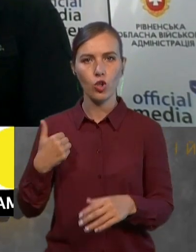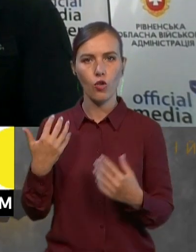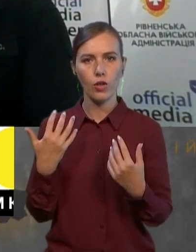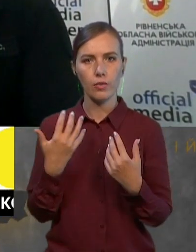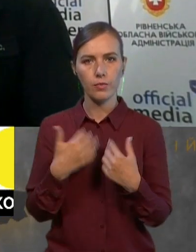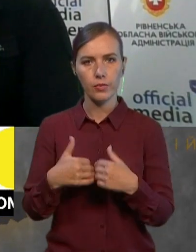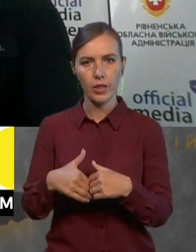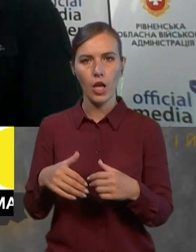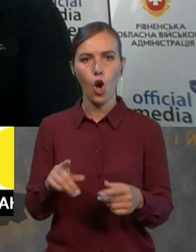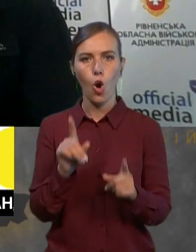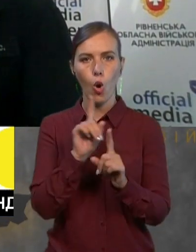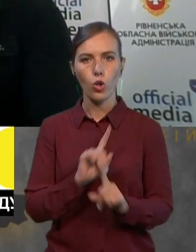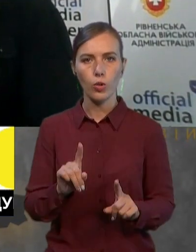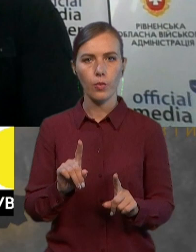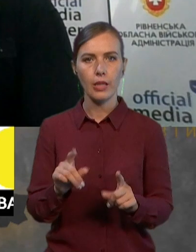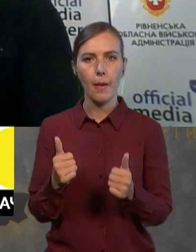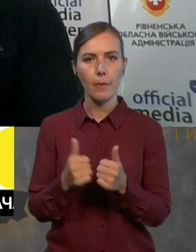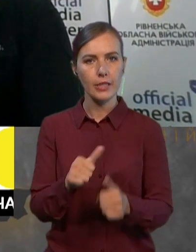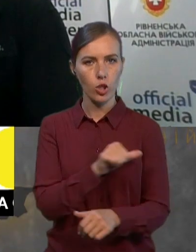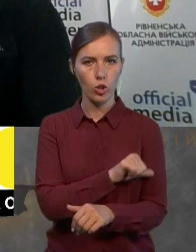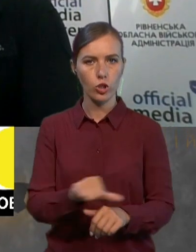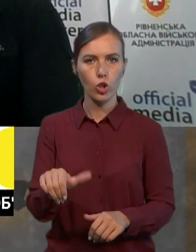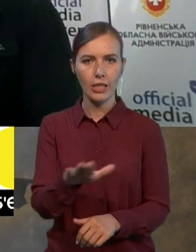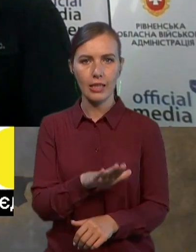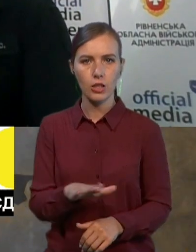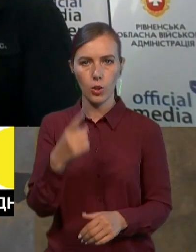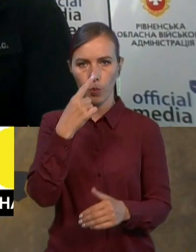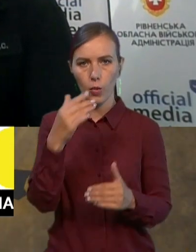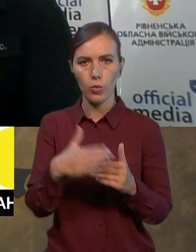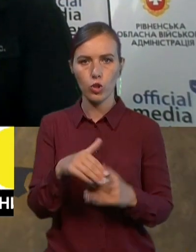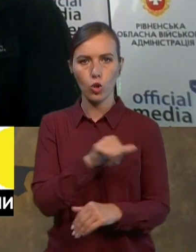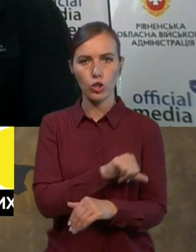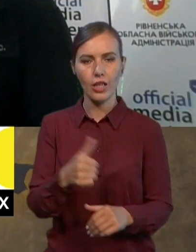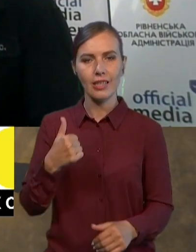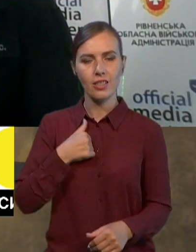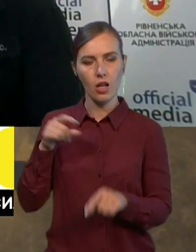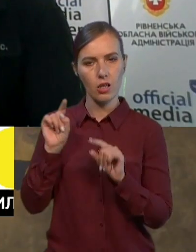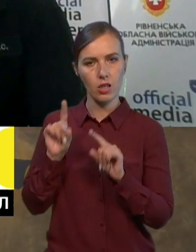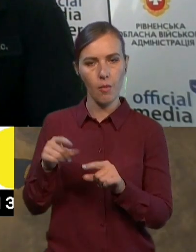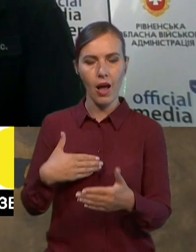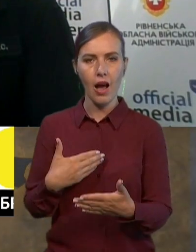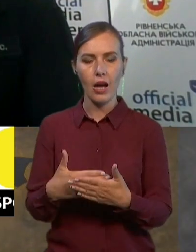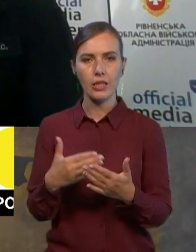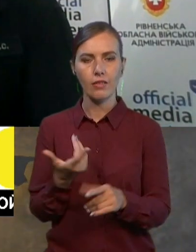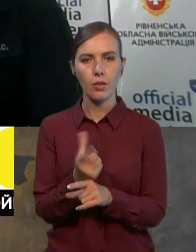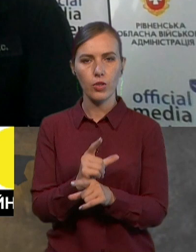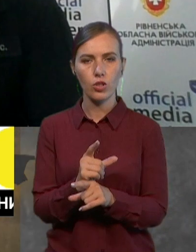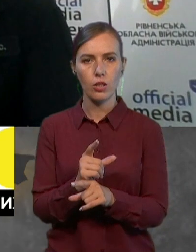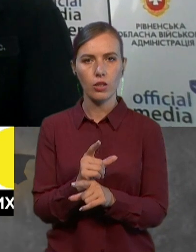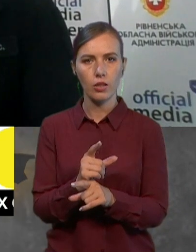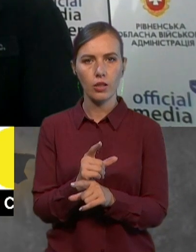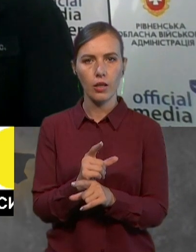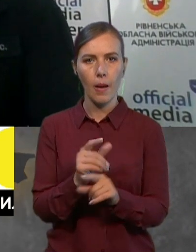особливо на прикордонні території, які поблизу кордону. І, на жаль, там активність бізнесу дещо менша, ніж на